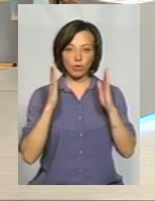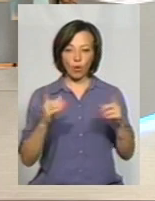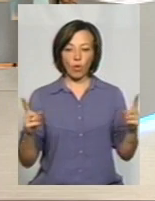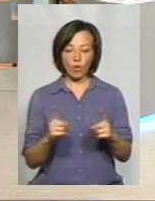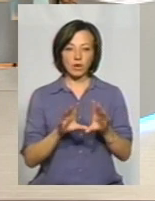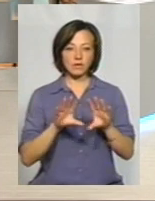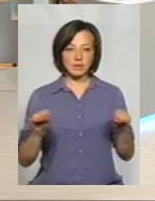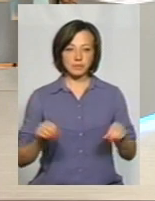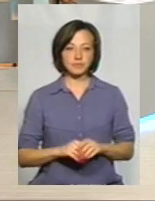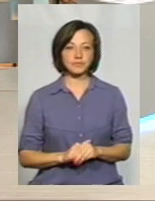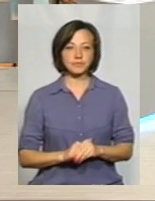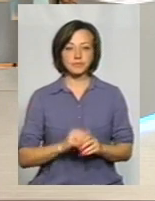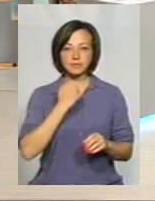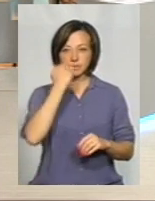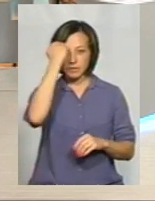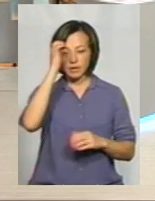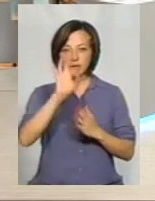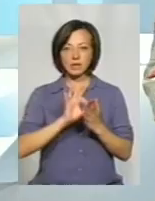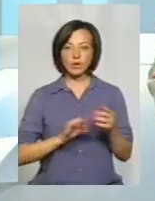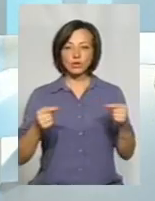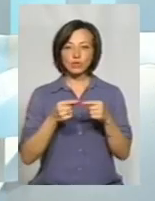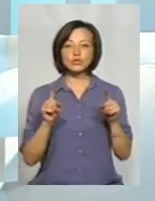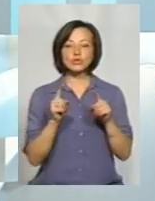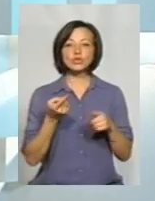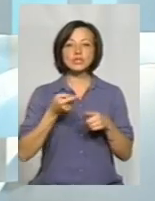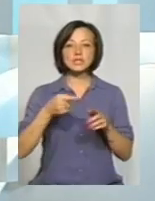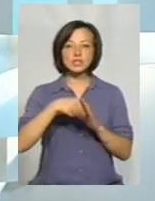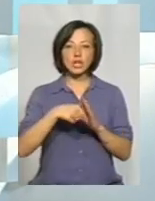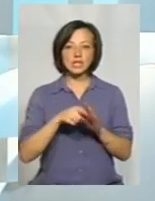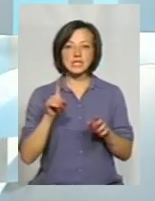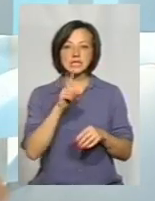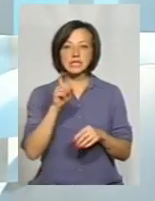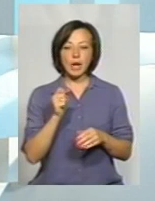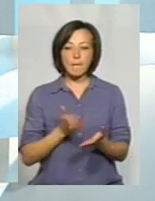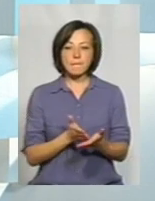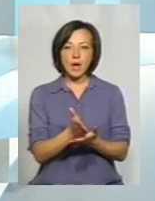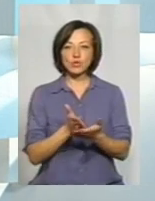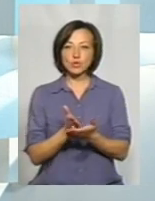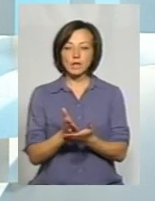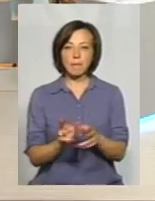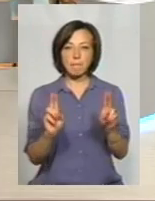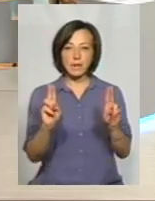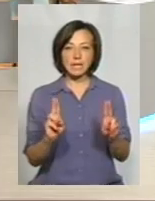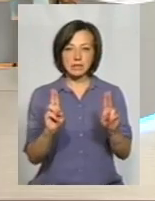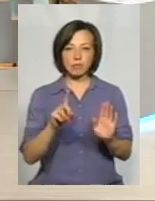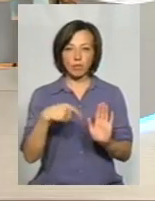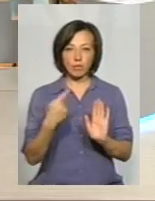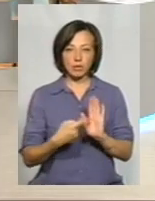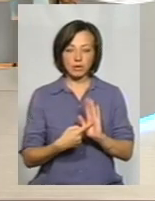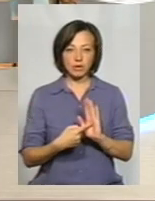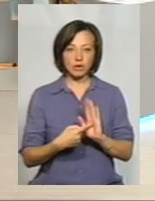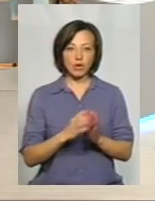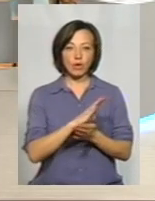Дякую. Пане Петро, одразу уточню, що значить за маршрутним принципом? Ну, продовження